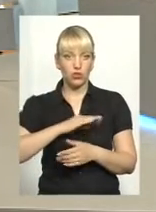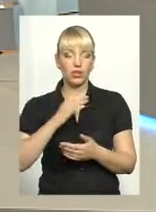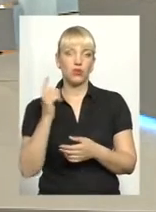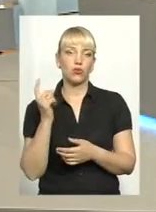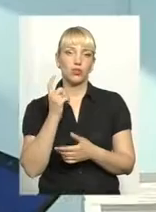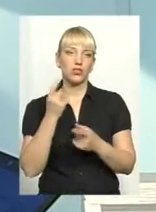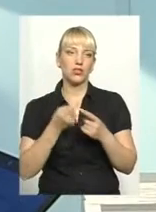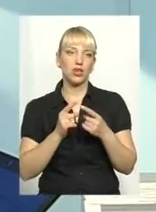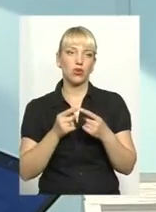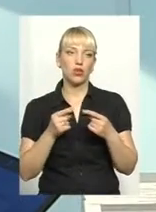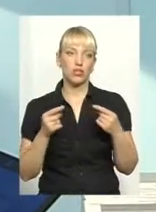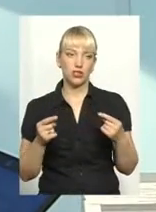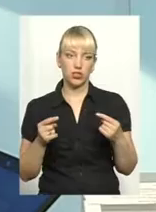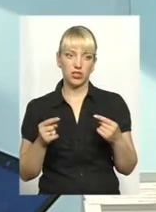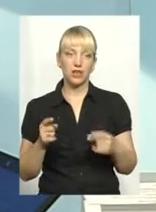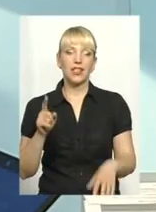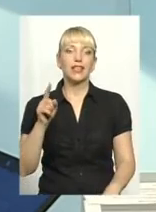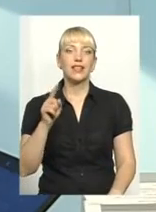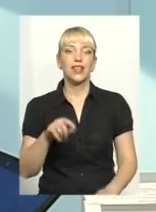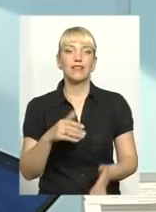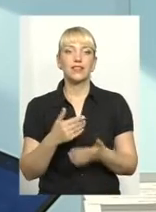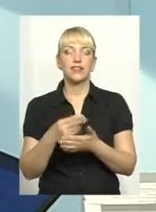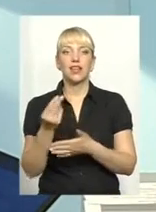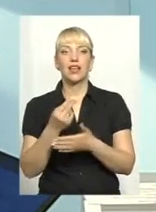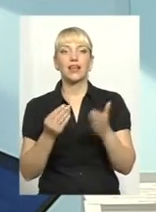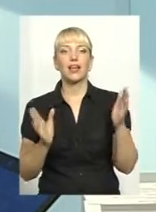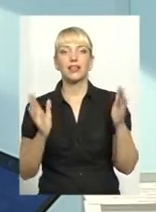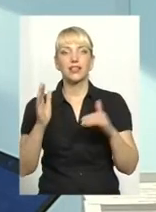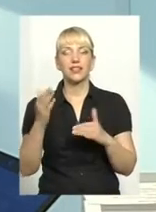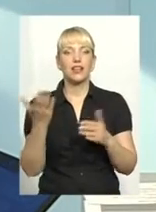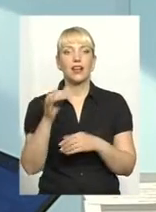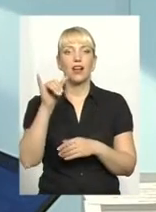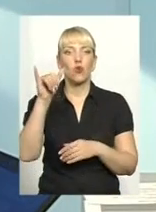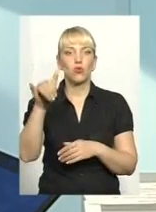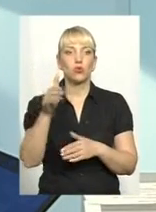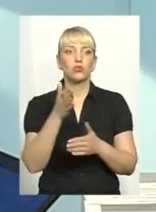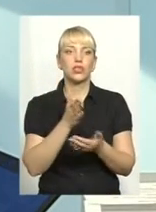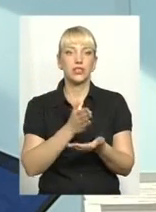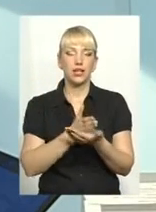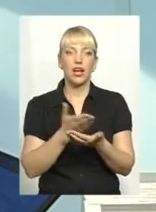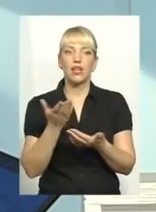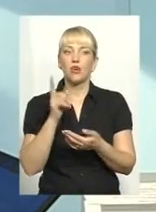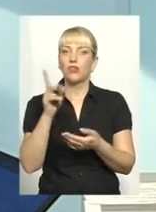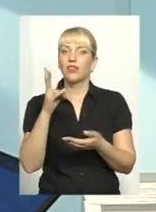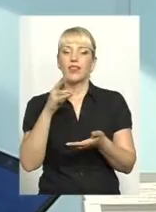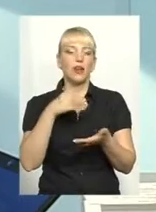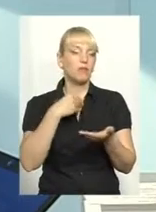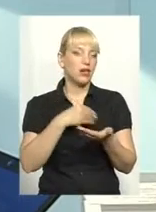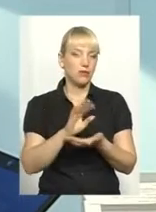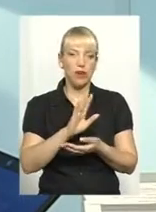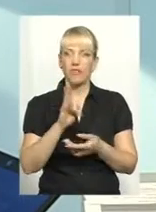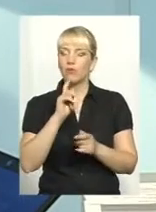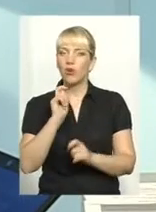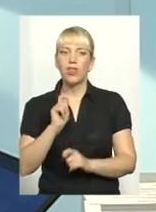цією річчю. Тобто, навіть картина, яка в нього є, яку він не придбав, йому не